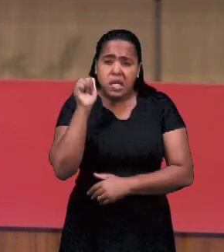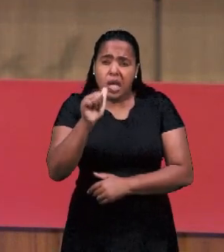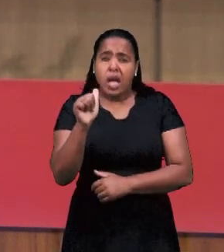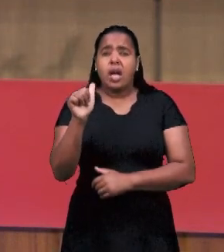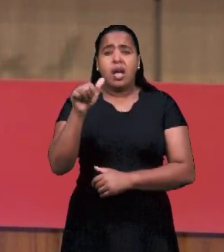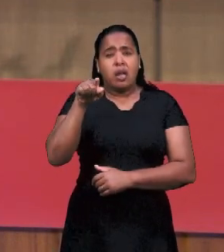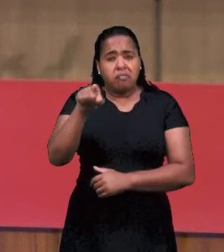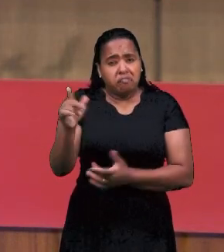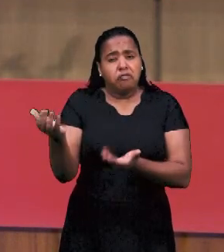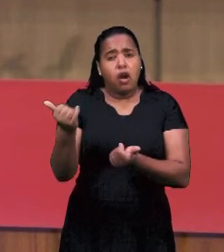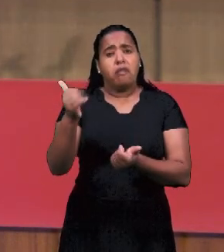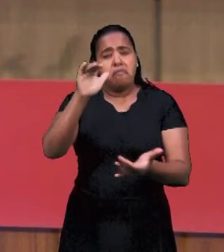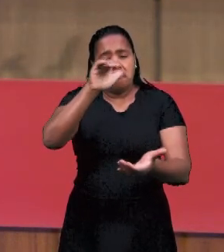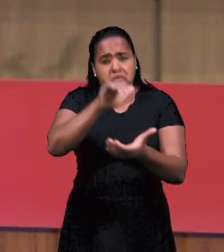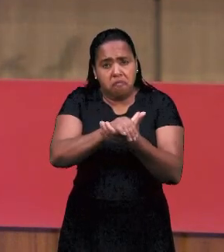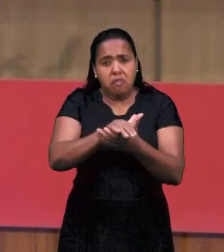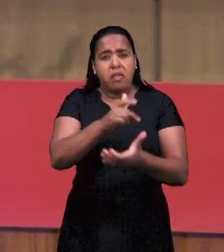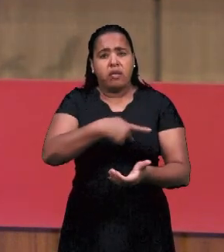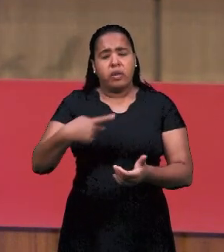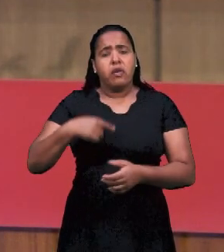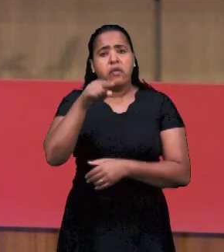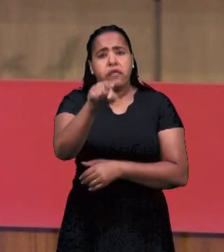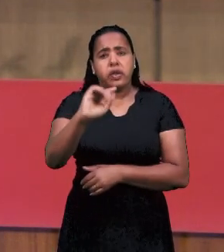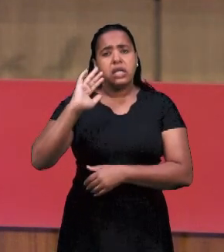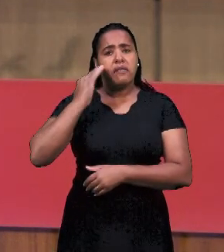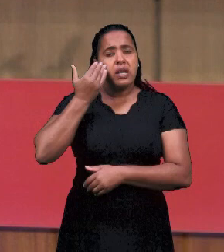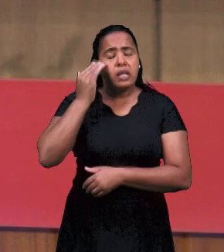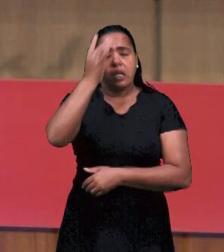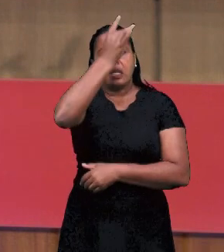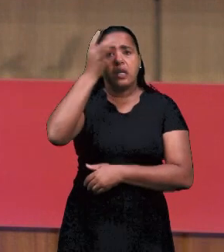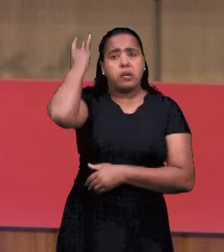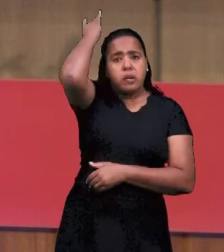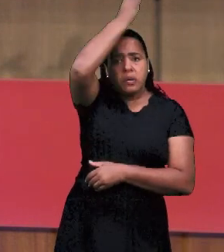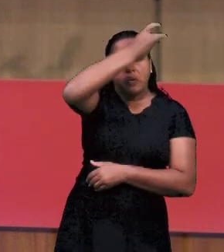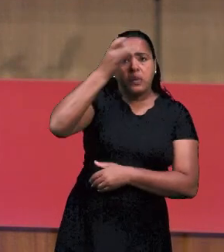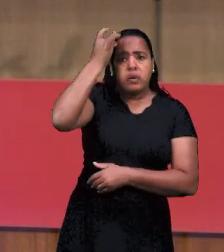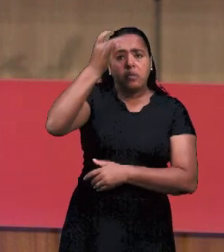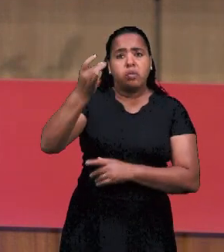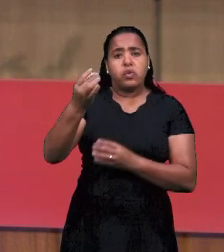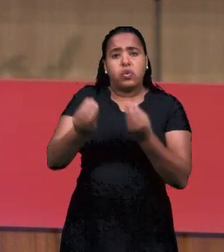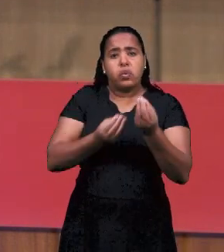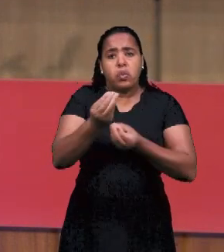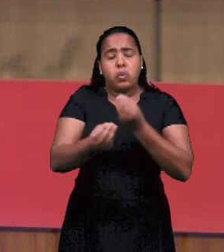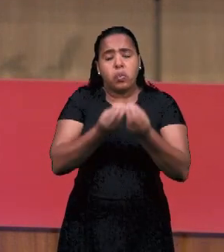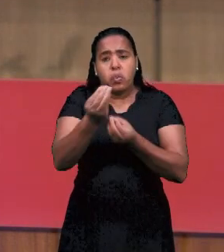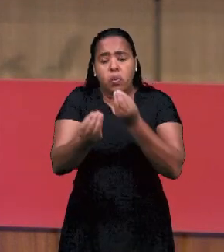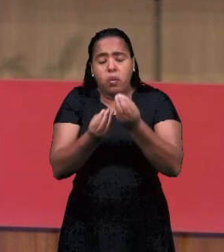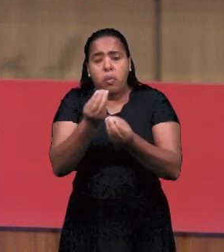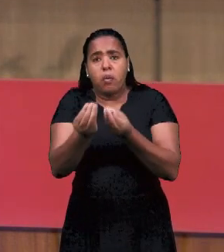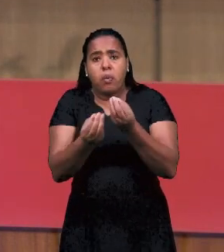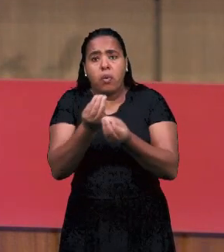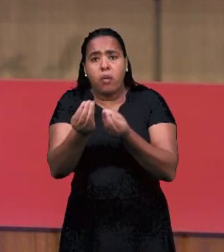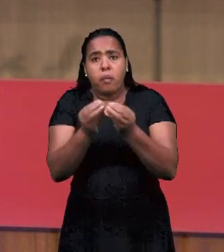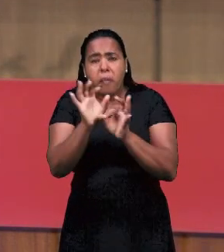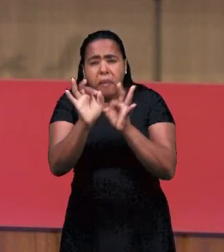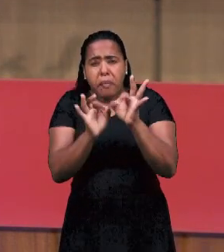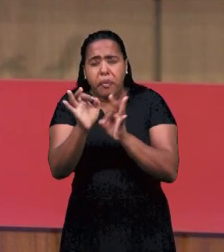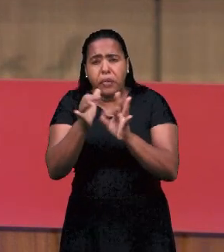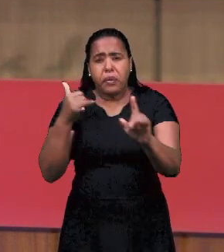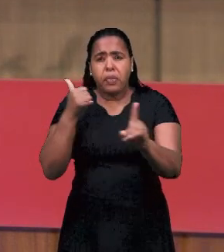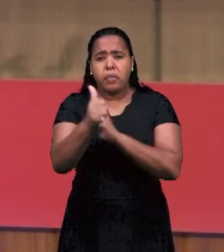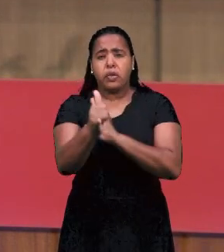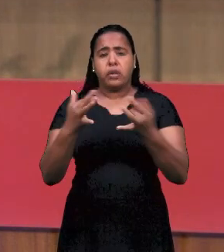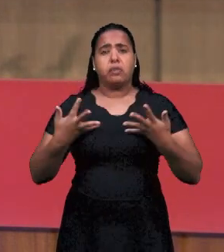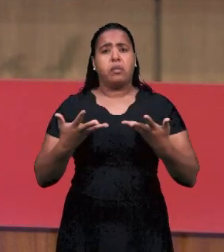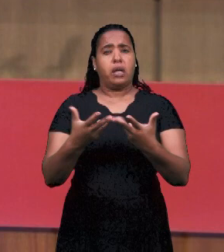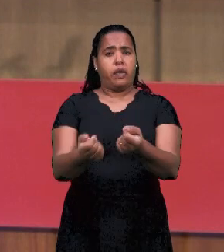твоей жизни. Или сестра твоей женой пастора, ты поймешь. Ты должна понимать, что Дух